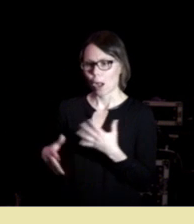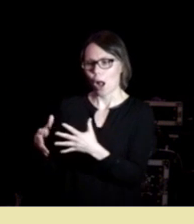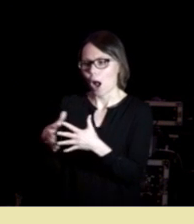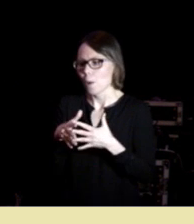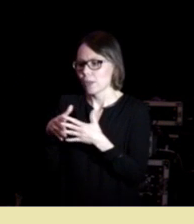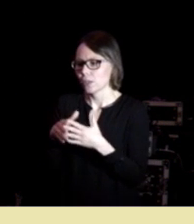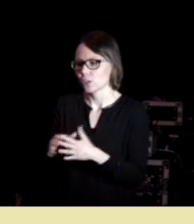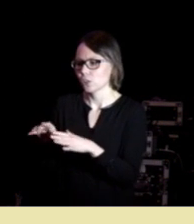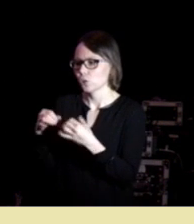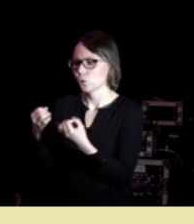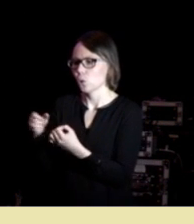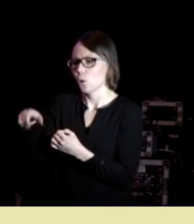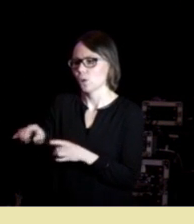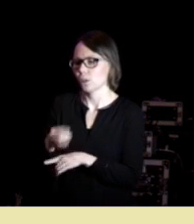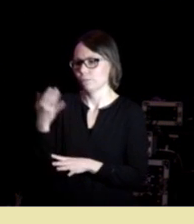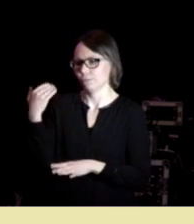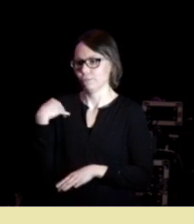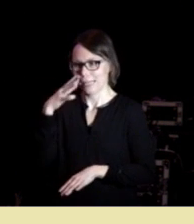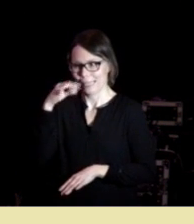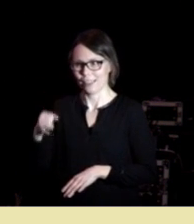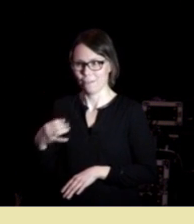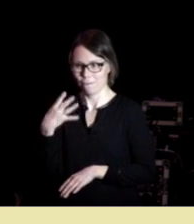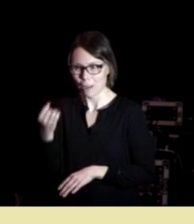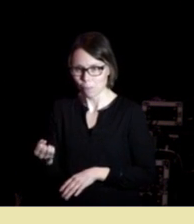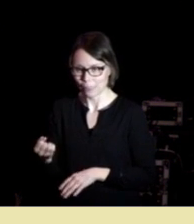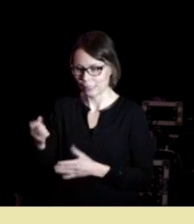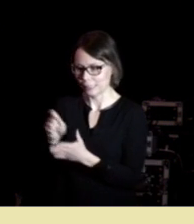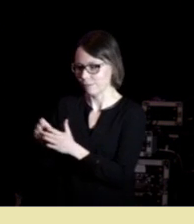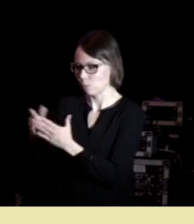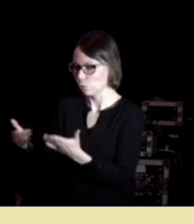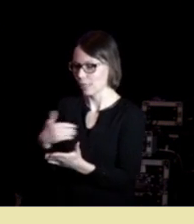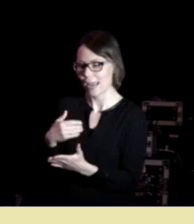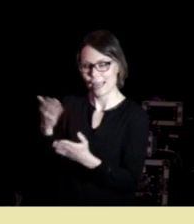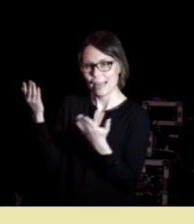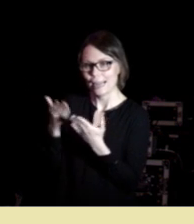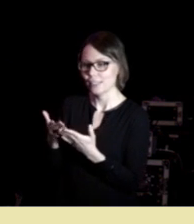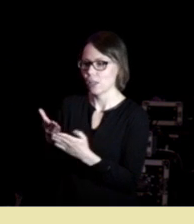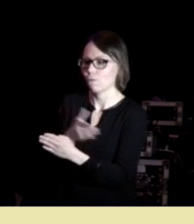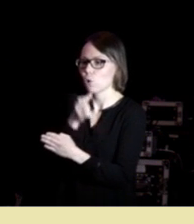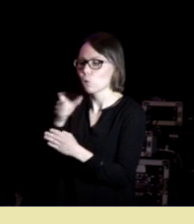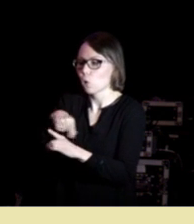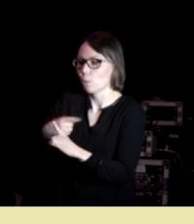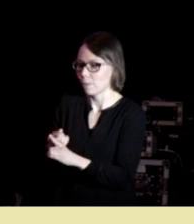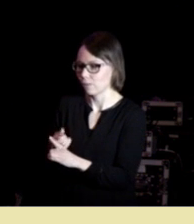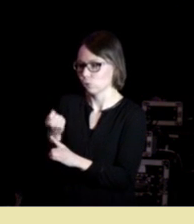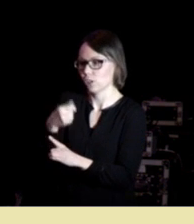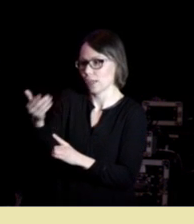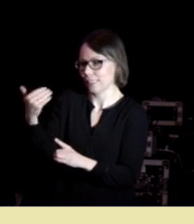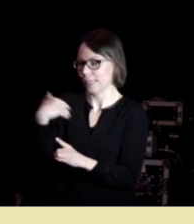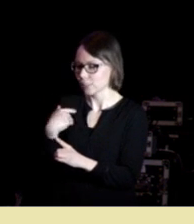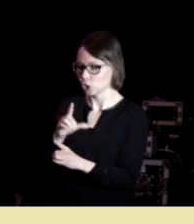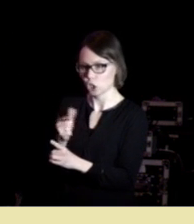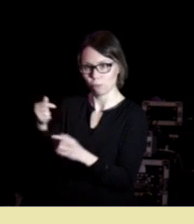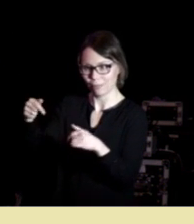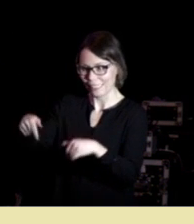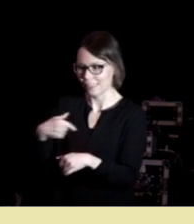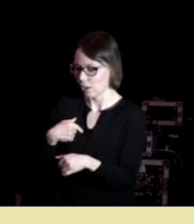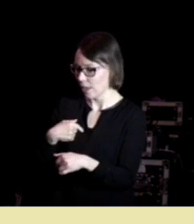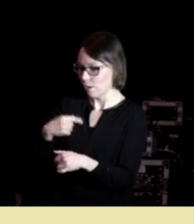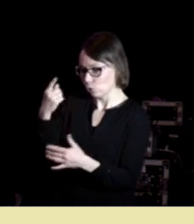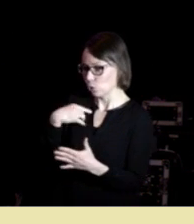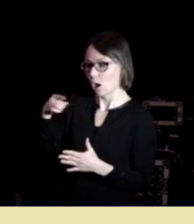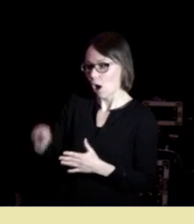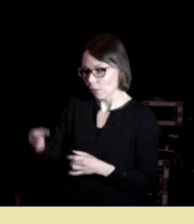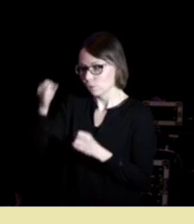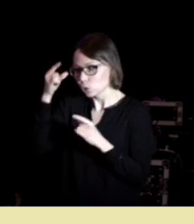amerikansk sosiolog som i 1950 skrev en bok jeg leste forordet om igjen for noen få lager siden fordi jeg skulle hit og jeg skjønner ikke at han kunne skjønne